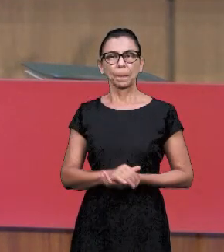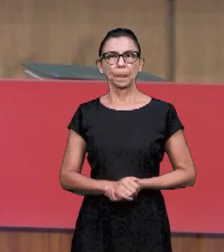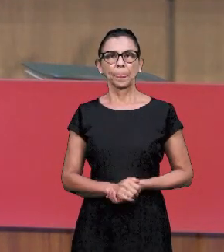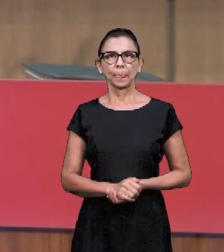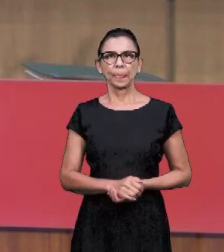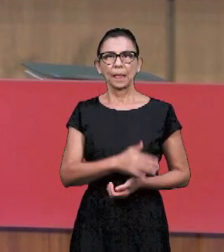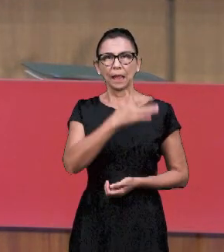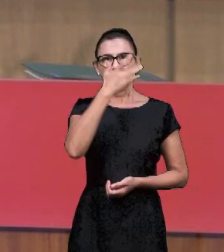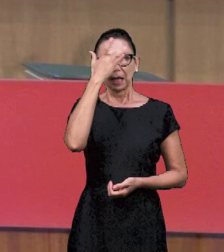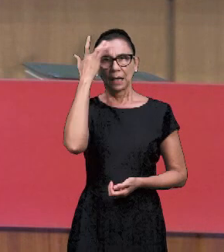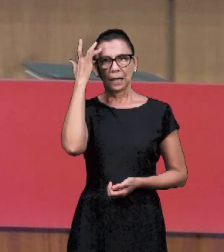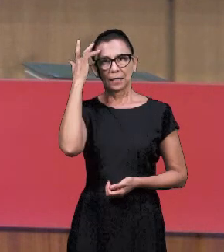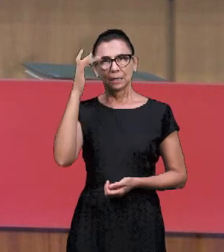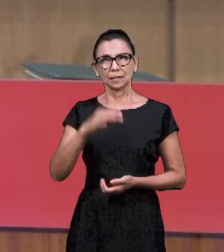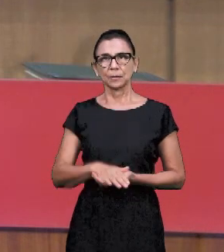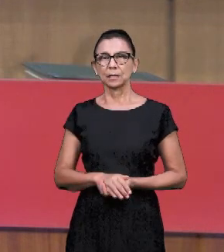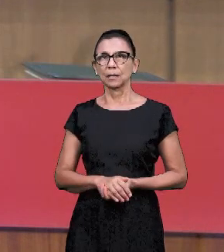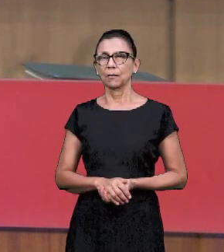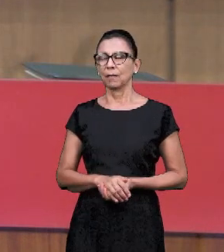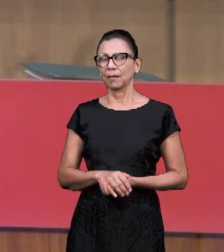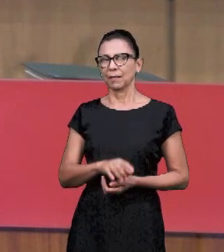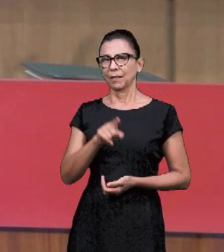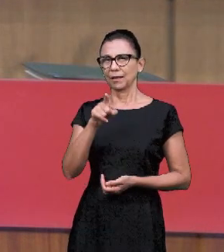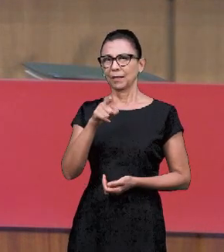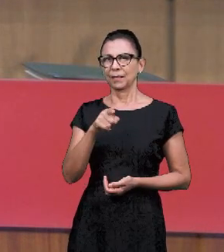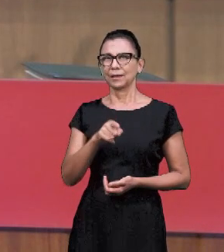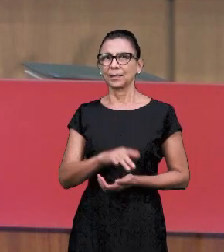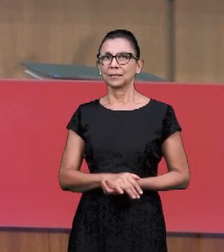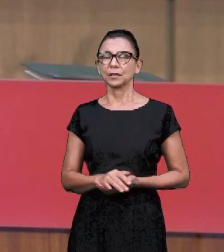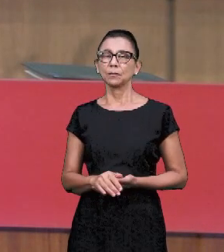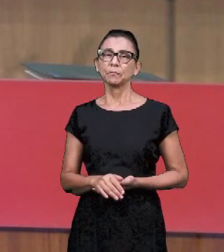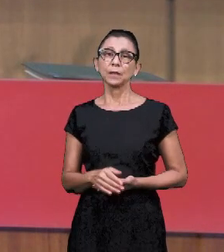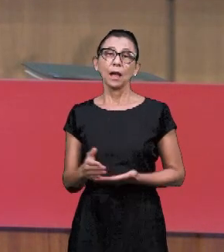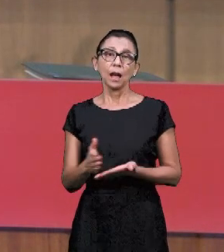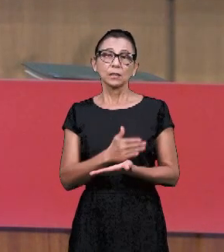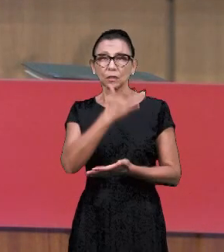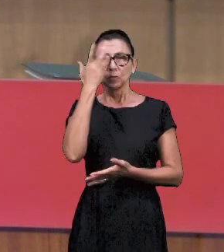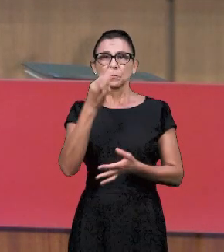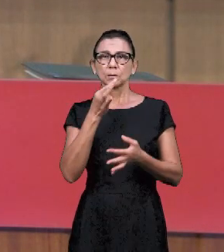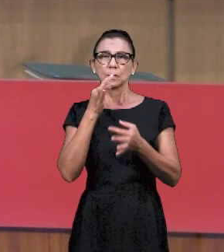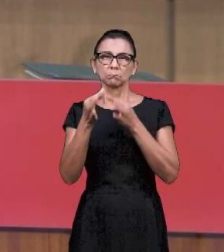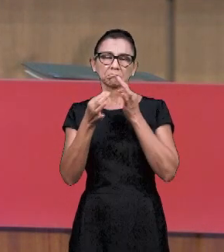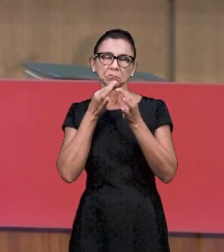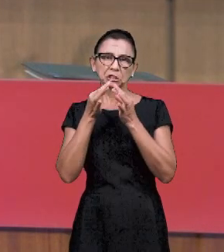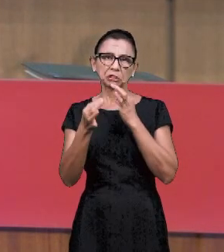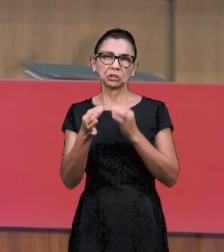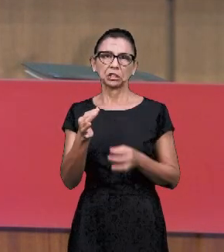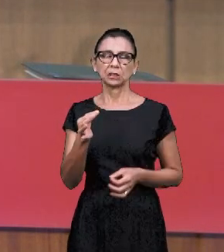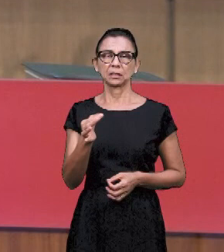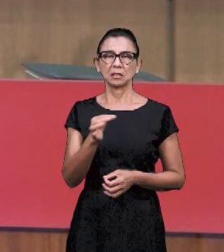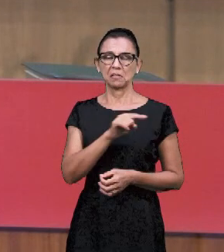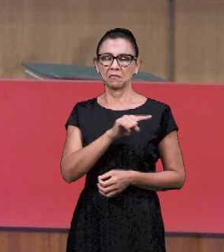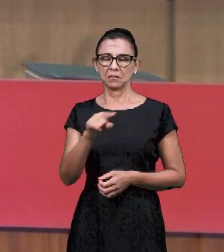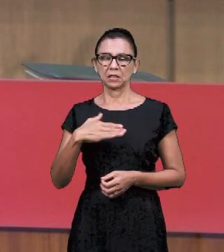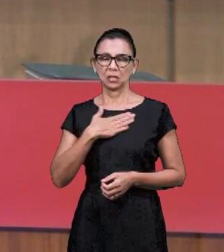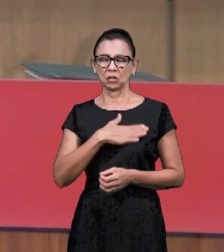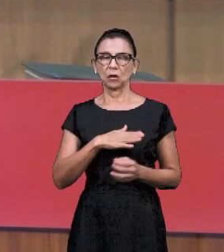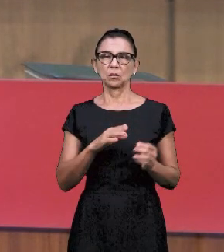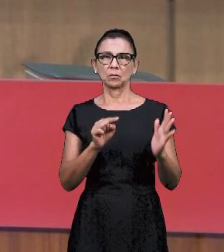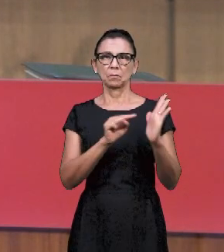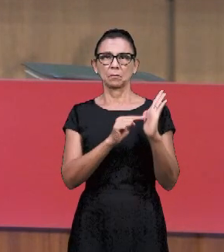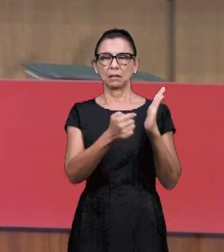Когда он берет хлеб и вино, люди говорят, вам нравятся метафоры. Да. Да,